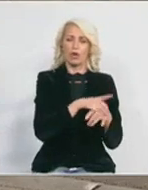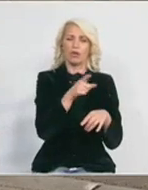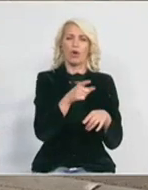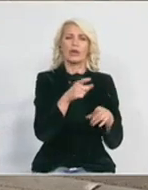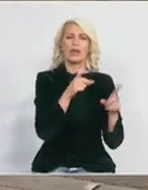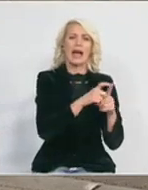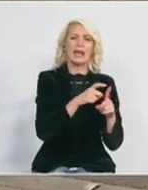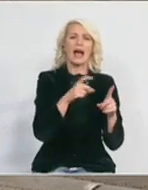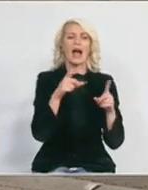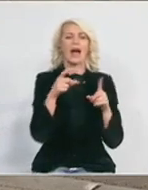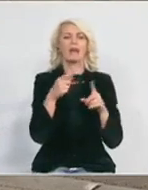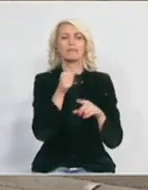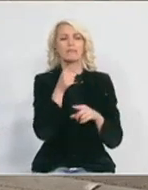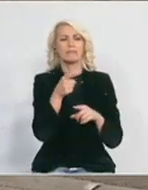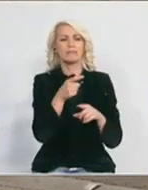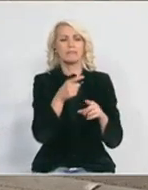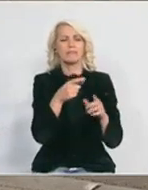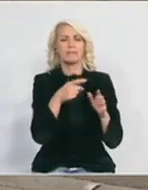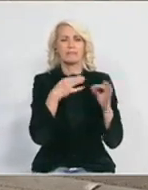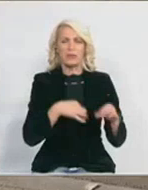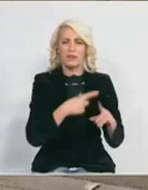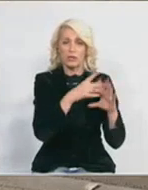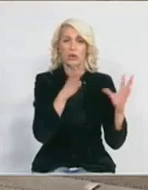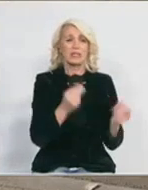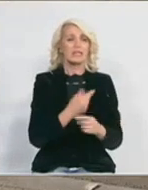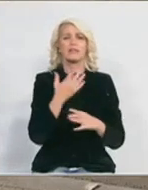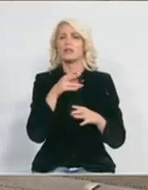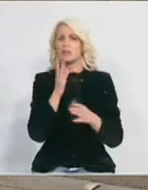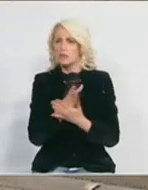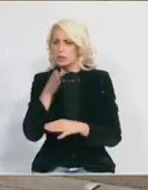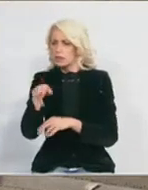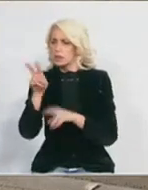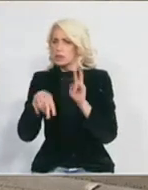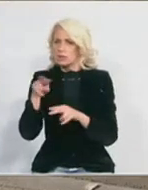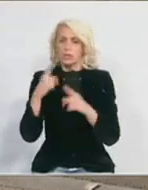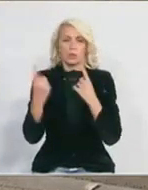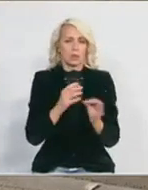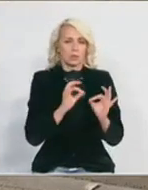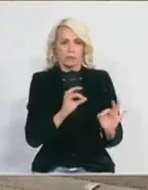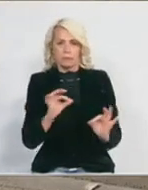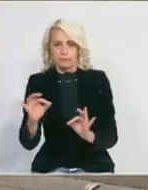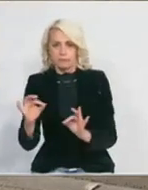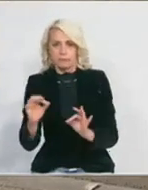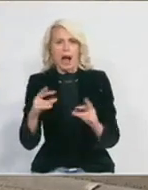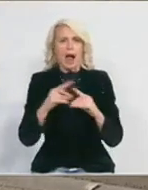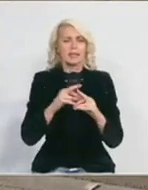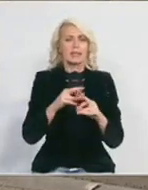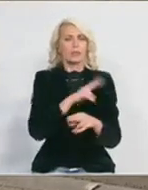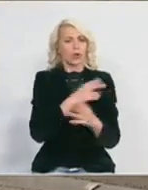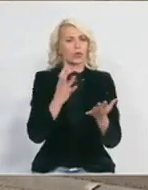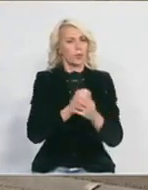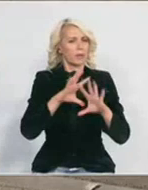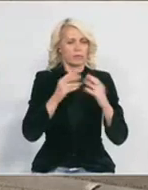dr. Koracu bili tamo, potpuno je situacija sagledana, sve je pod kontrolom, aksirnička bolnica dobila neophodne resurse